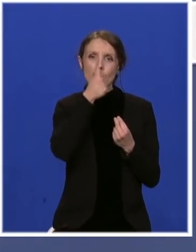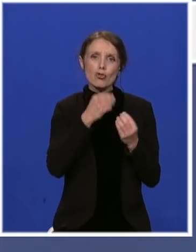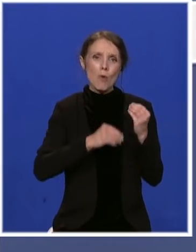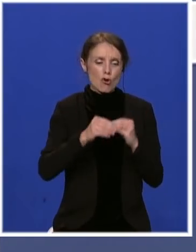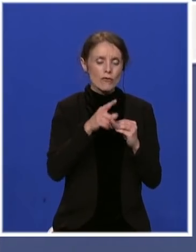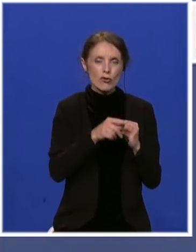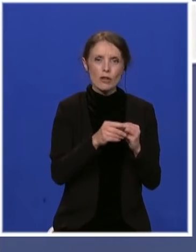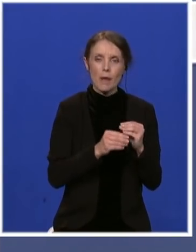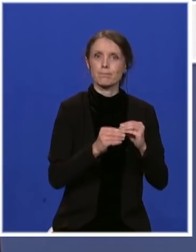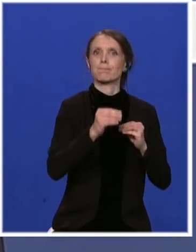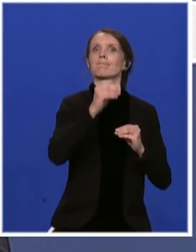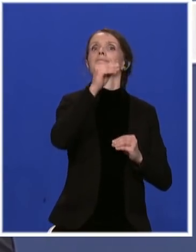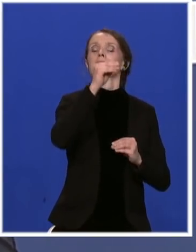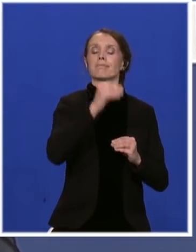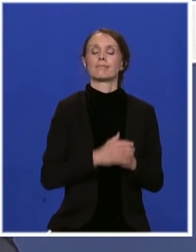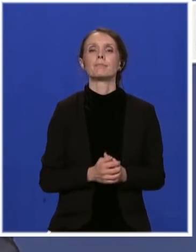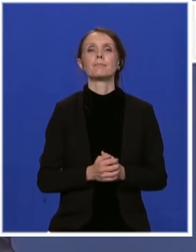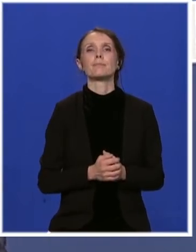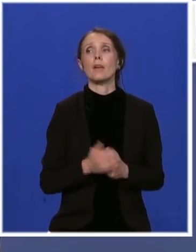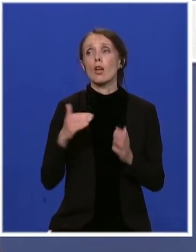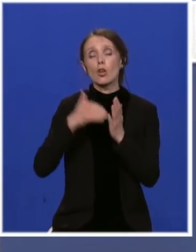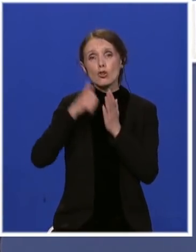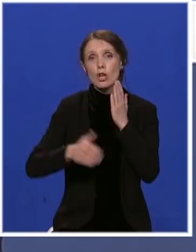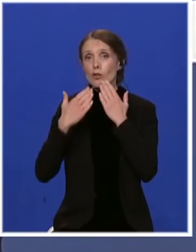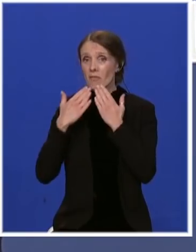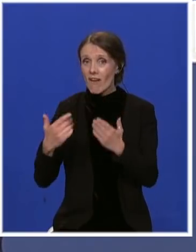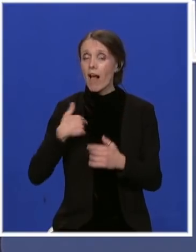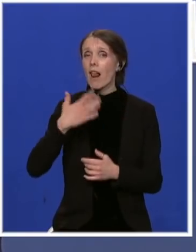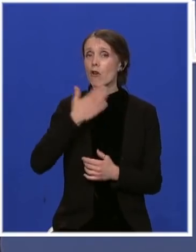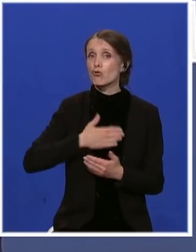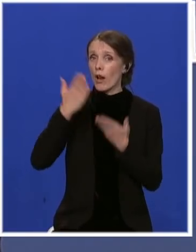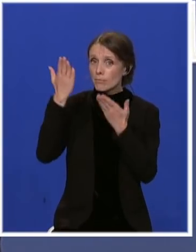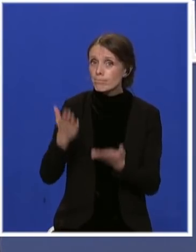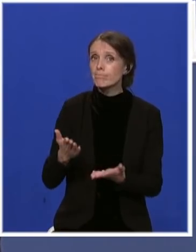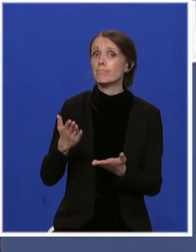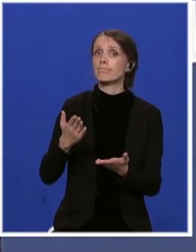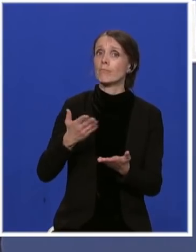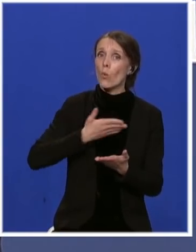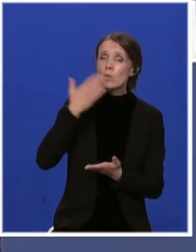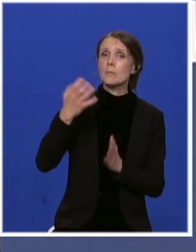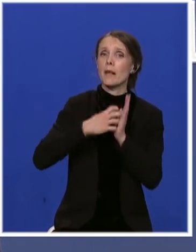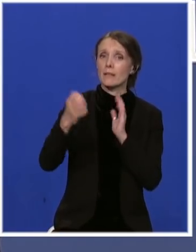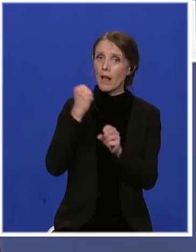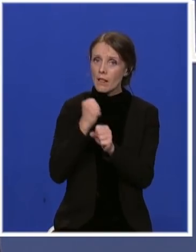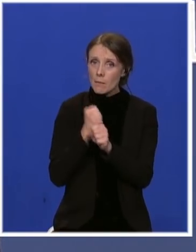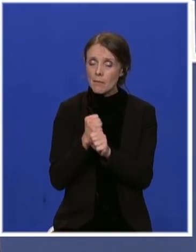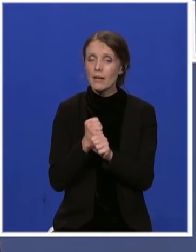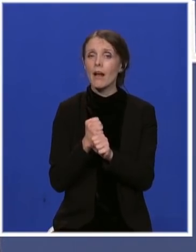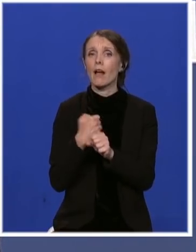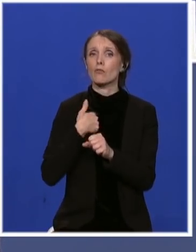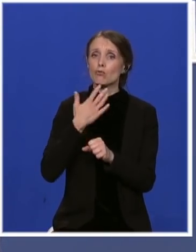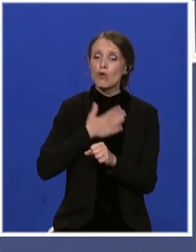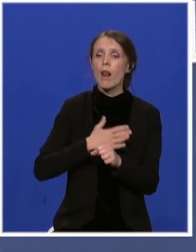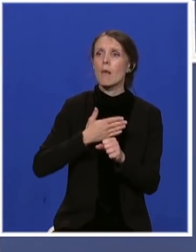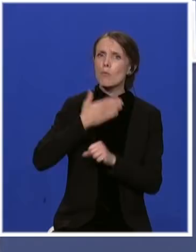Hvala vam još jedan put i želim vama mnogo uspeha u daljem radu, želim uspeh i brzi